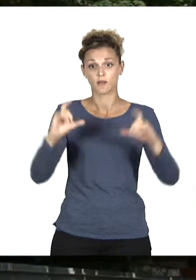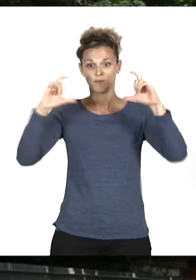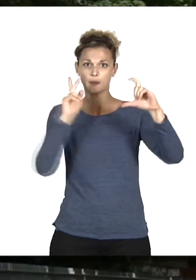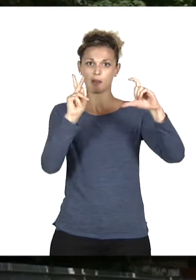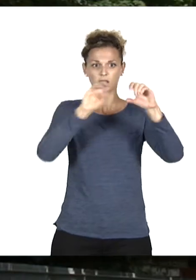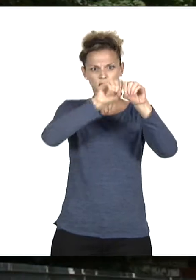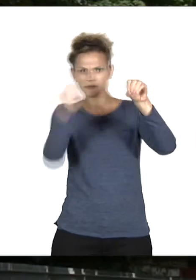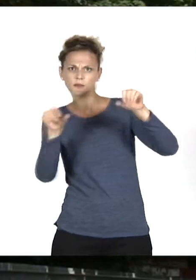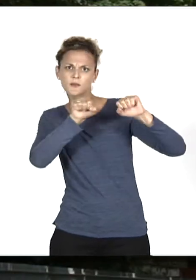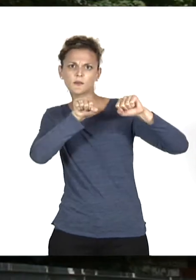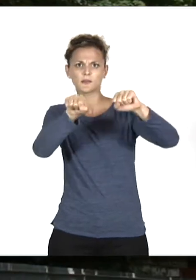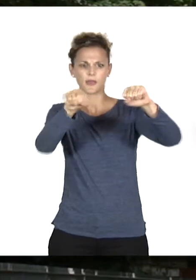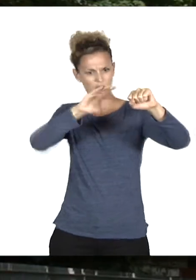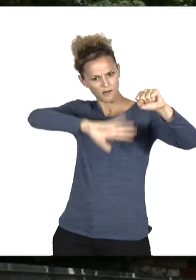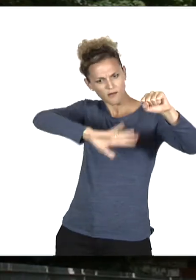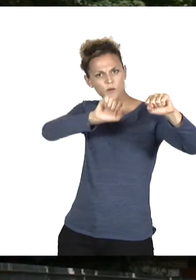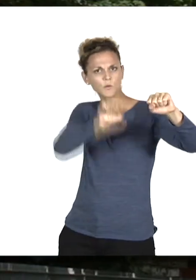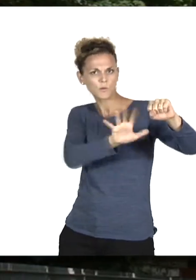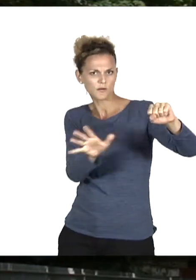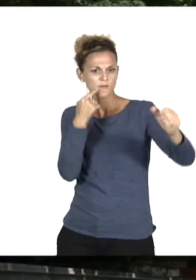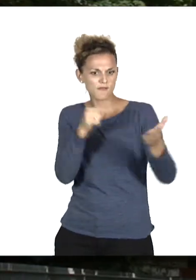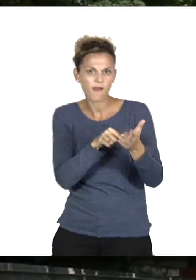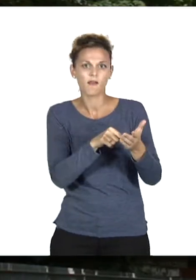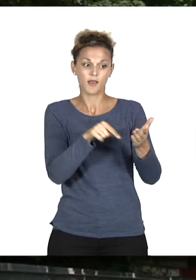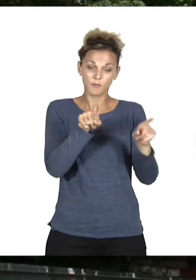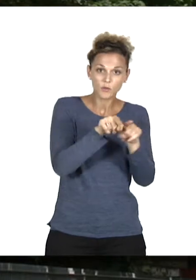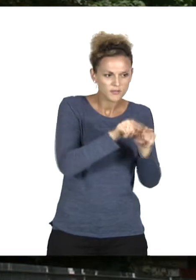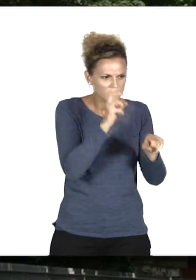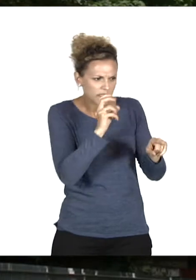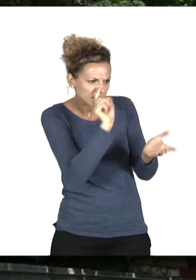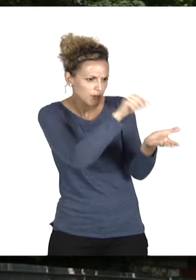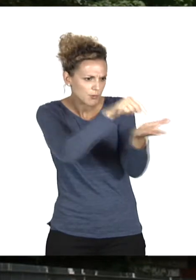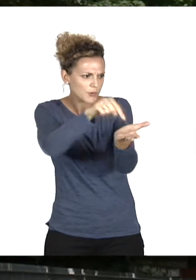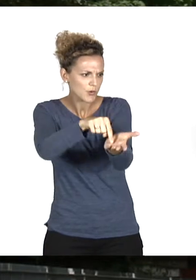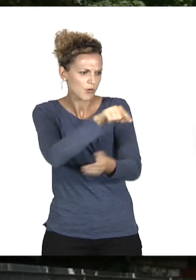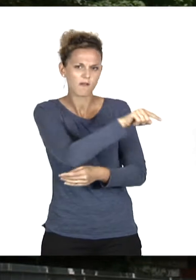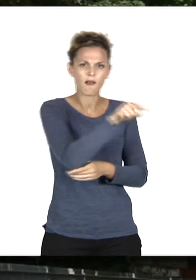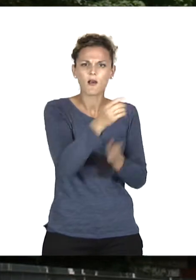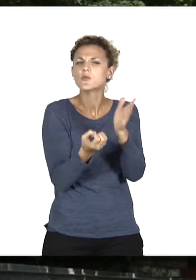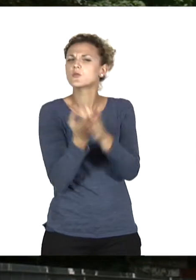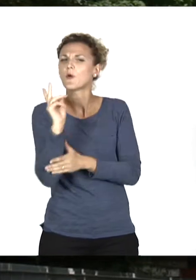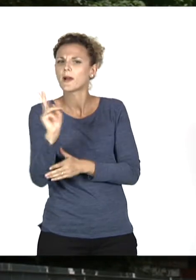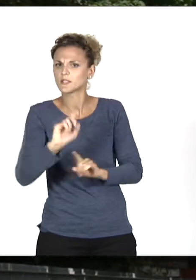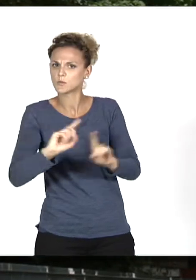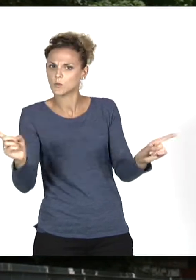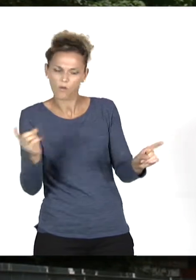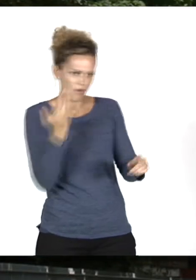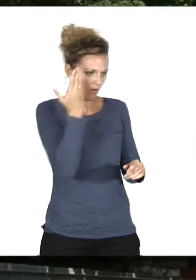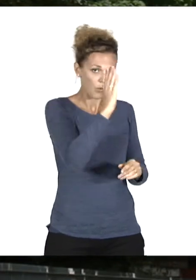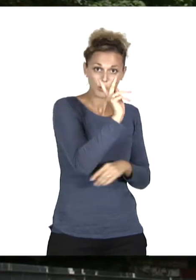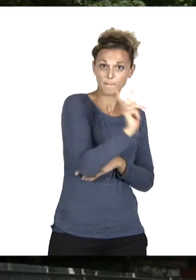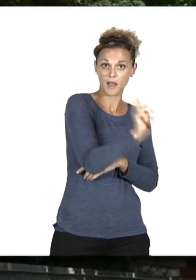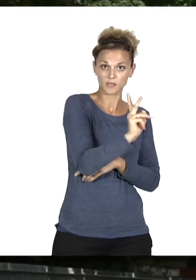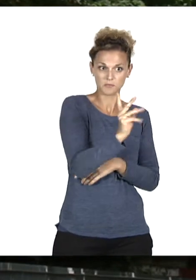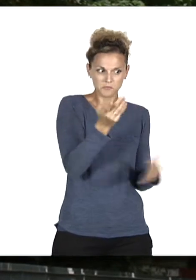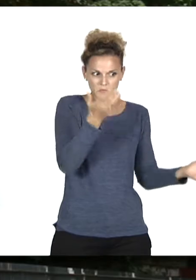gauche, et puis on a commencé à chercher des endroits qui racontent en fait cet autre Paris, pas le nouveau Paris puisqu'il existe, mais quand même cet autre Paris qu'on ne